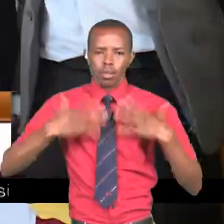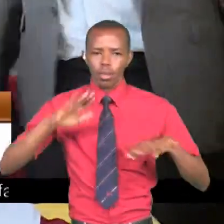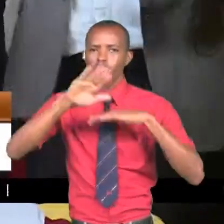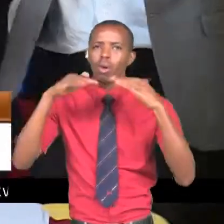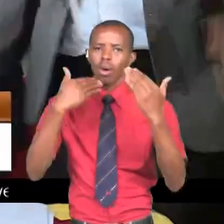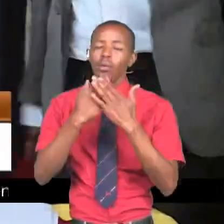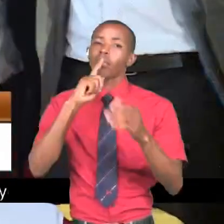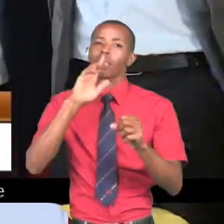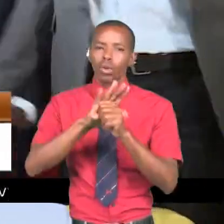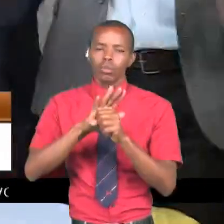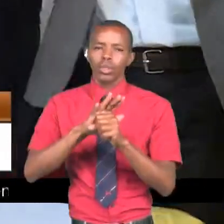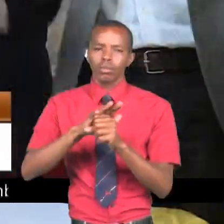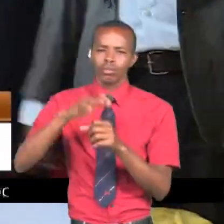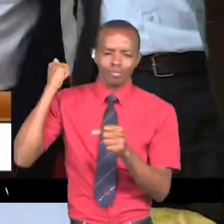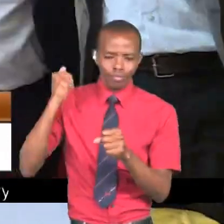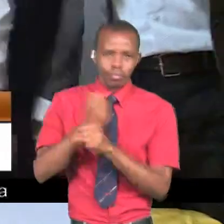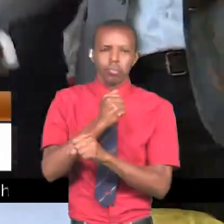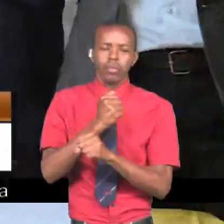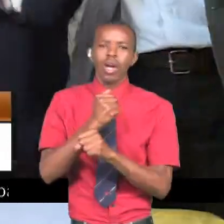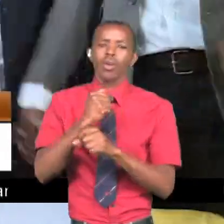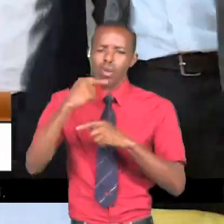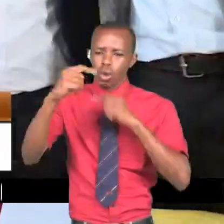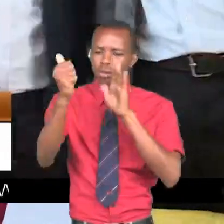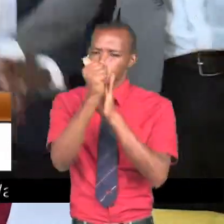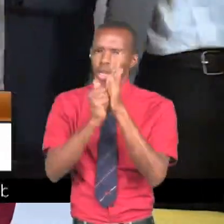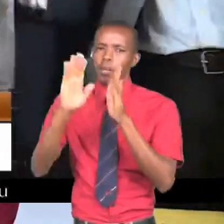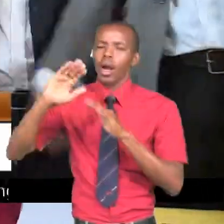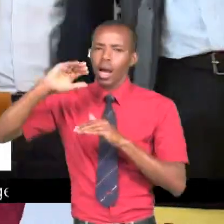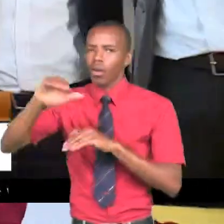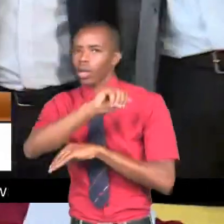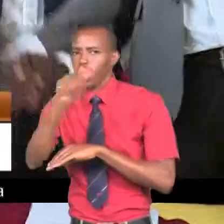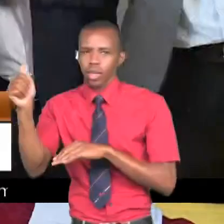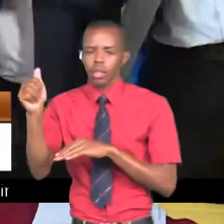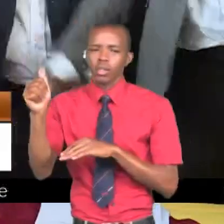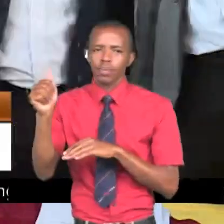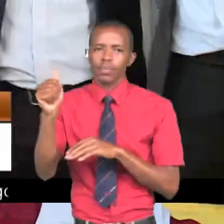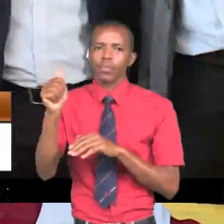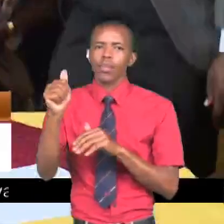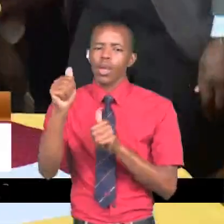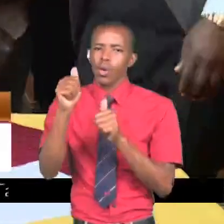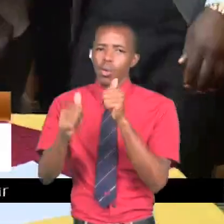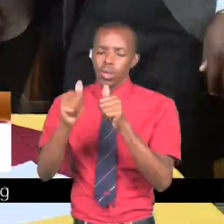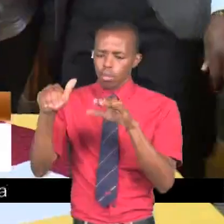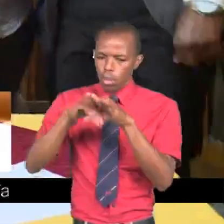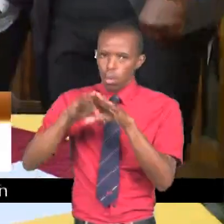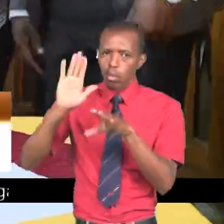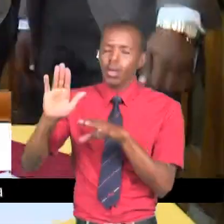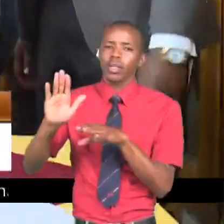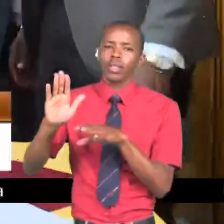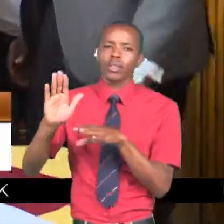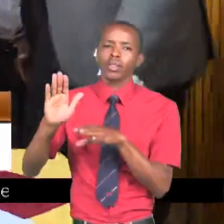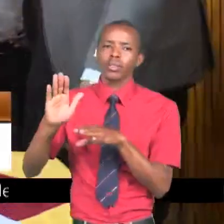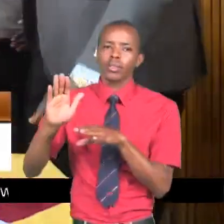Wameahidi kushikilia msimamo wao Na kuendeleza agenda zao Kwenye county zingine inchini ambazo ni wanachama wao Bado